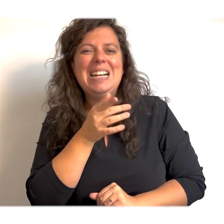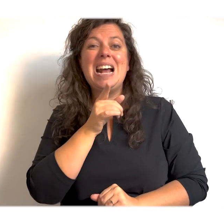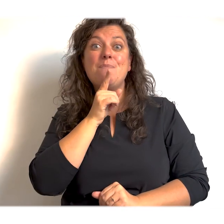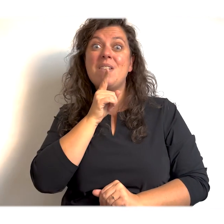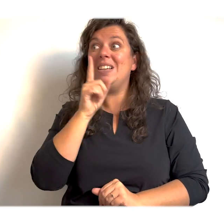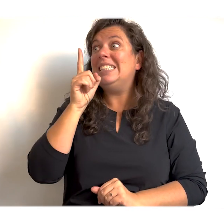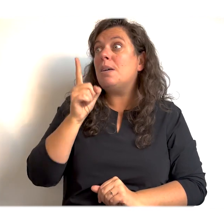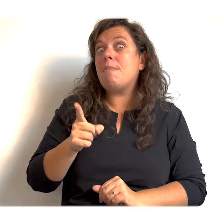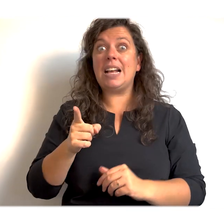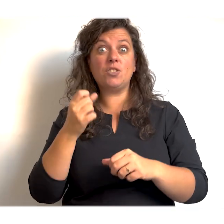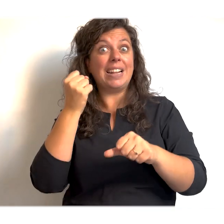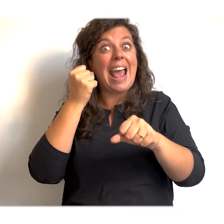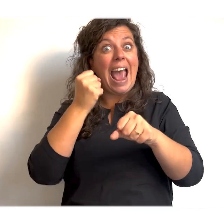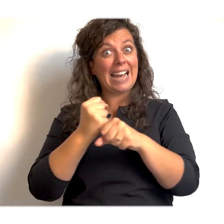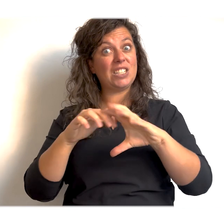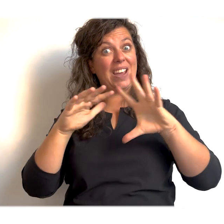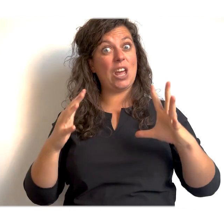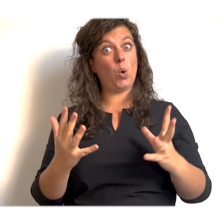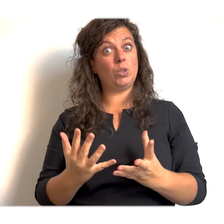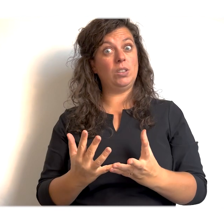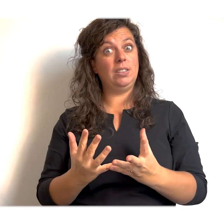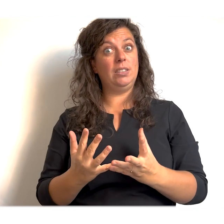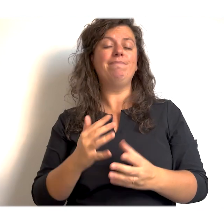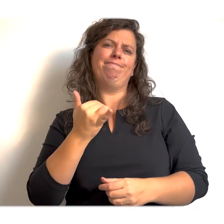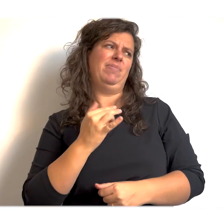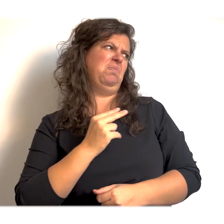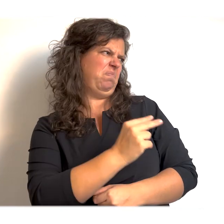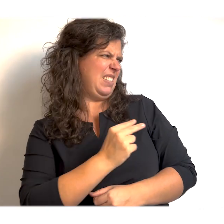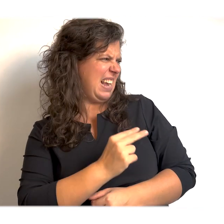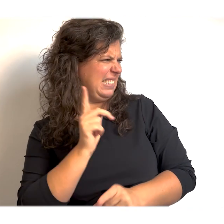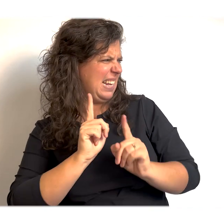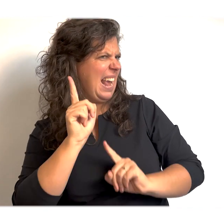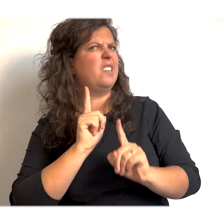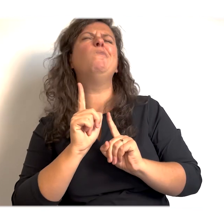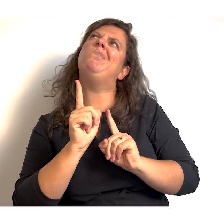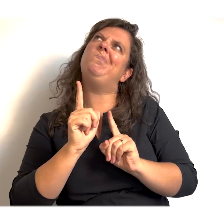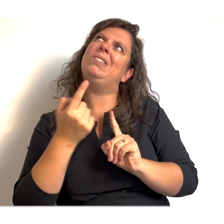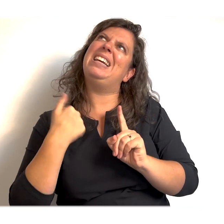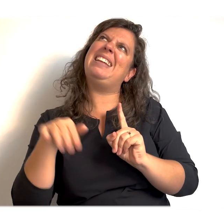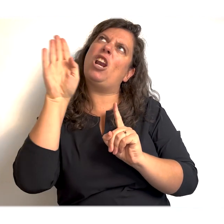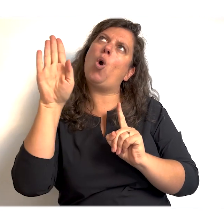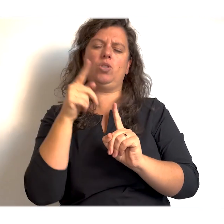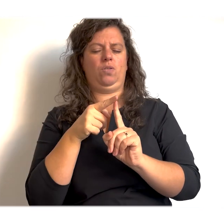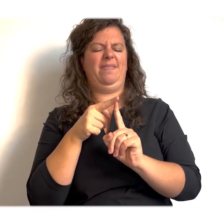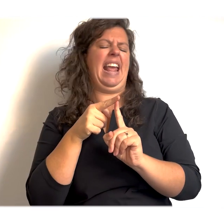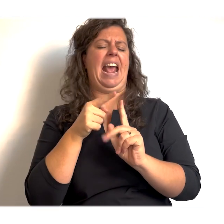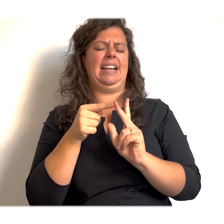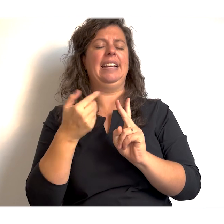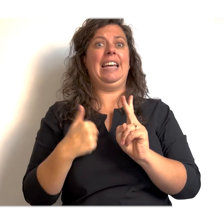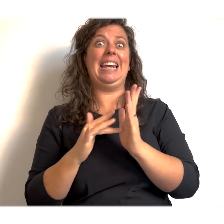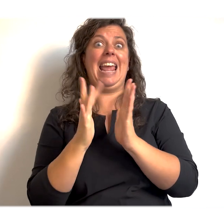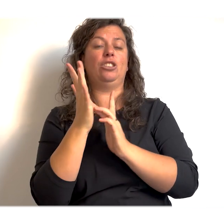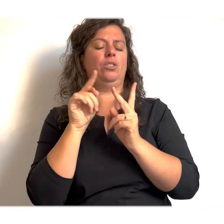de echte wereld? Ja, want we zaten te denken. Eerst misschien de Heere God. Daarna dachten we... Nee, misschien de Heere Jezus.